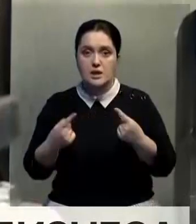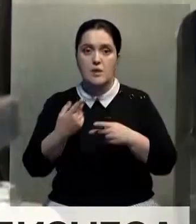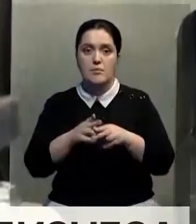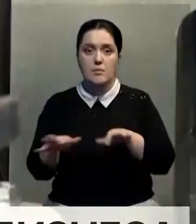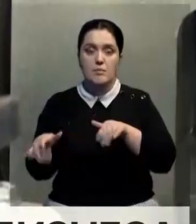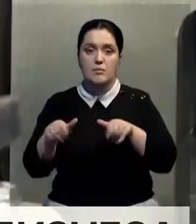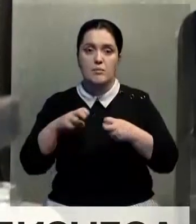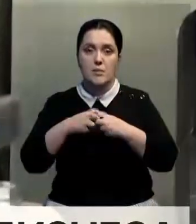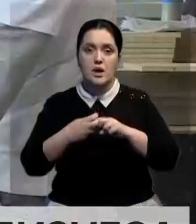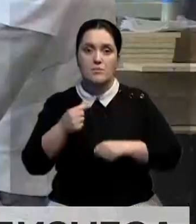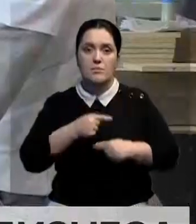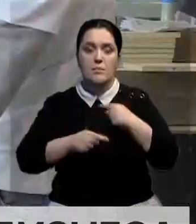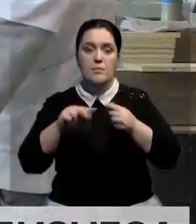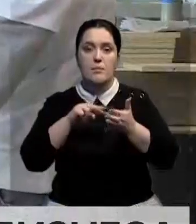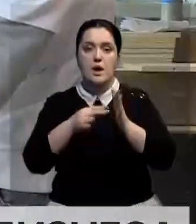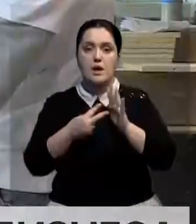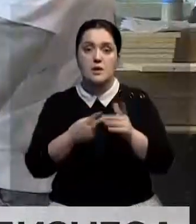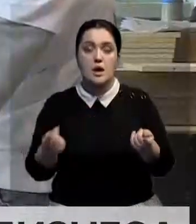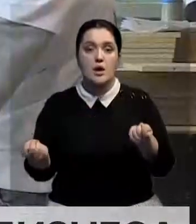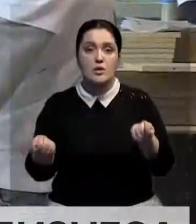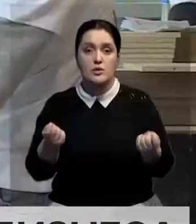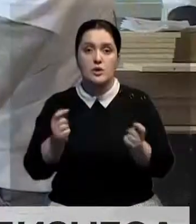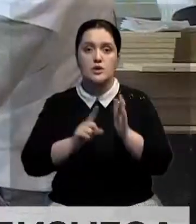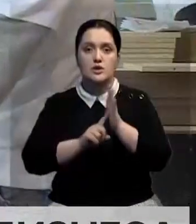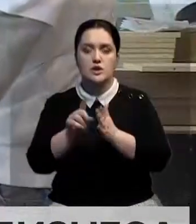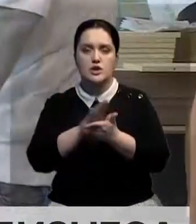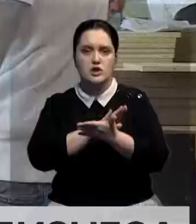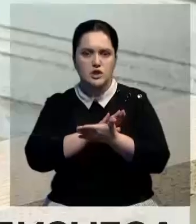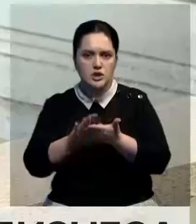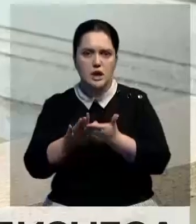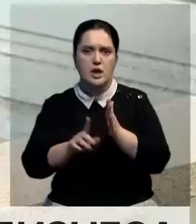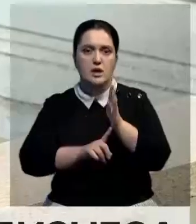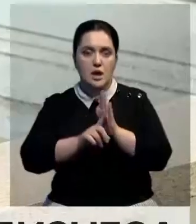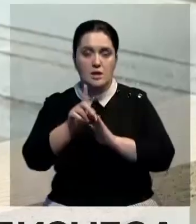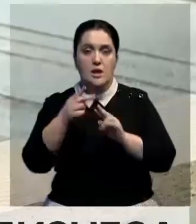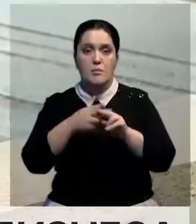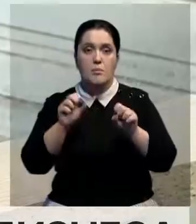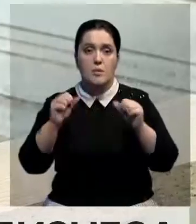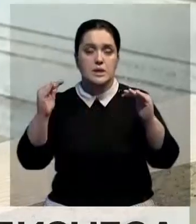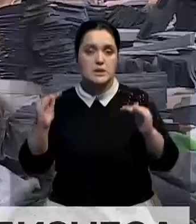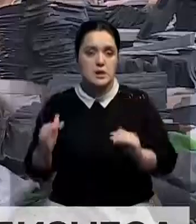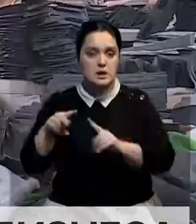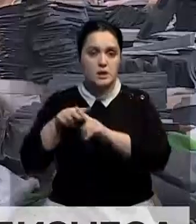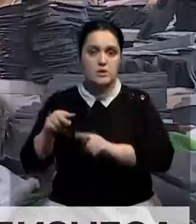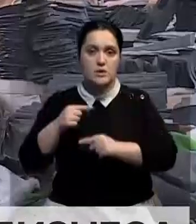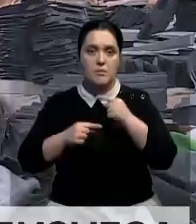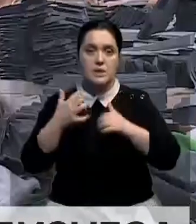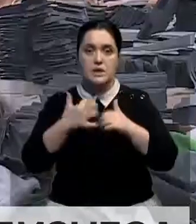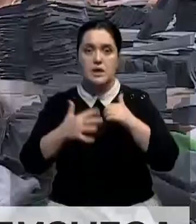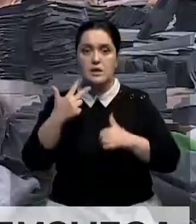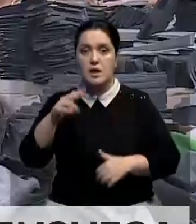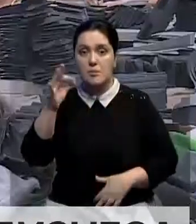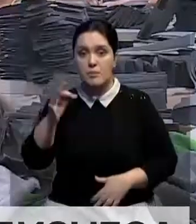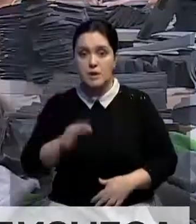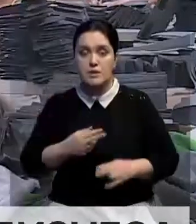решению проблем предпринимателей. Планируется, что реформа регулирования из чистого листа позволит снизить нагрузку на бизнес в среднем на 30%.